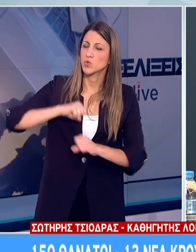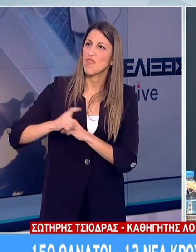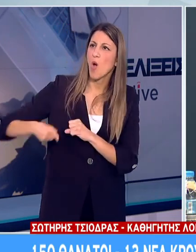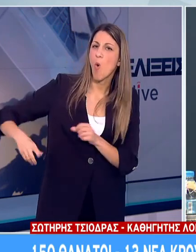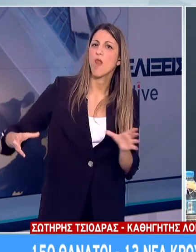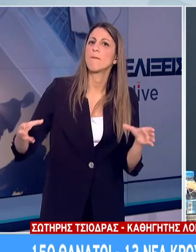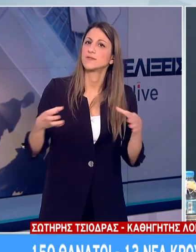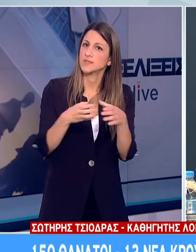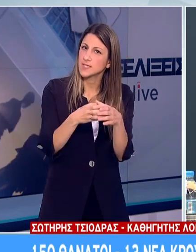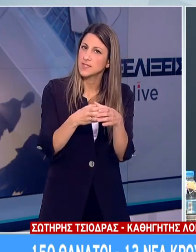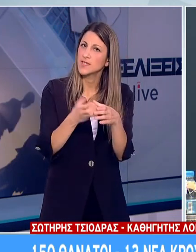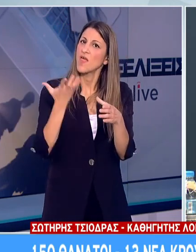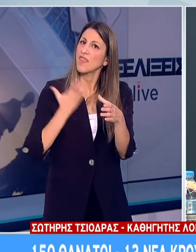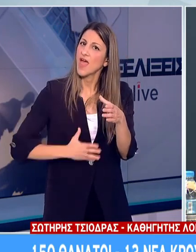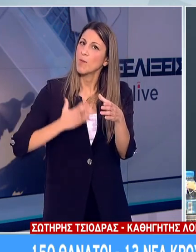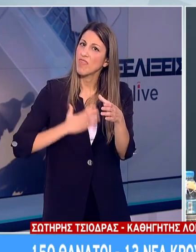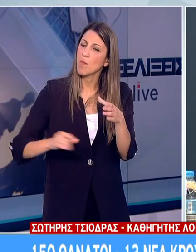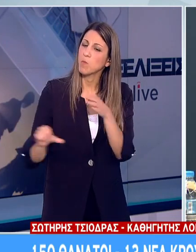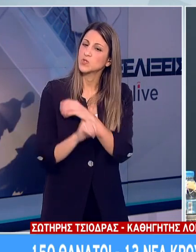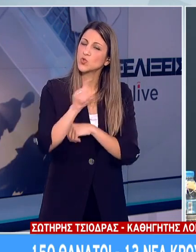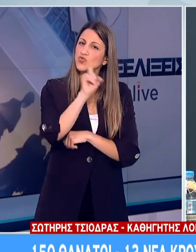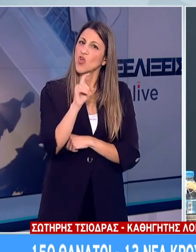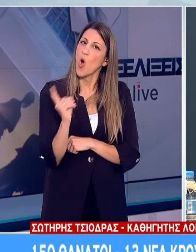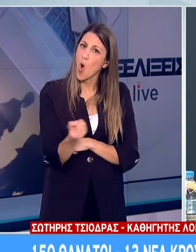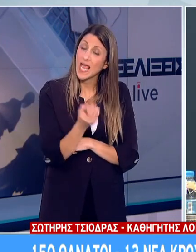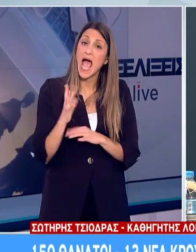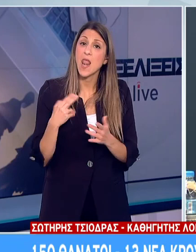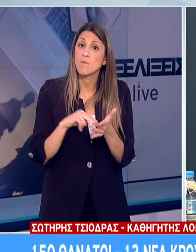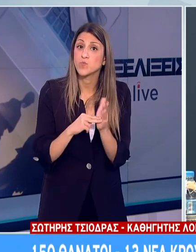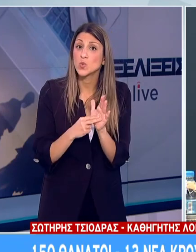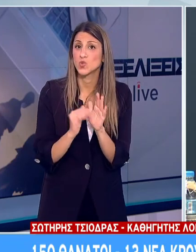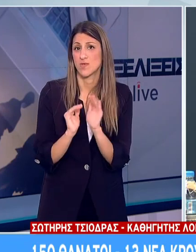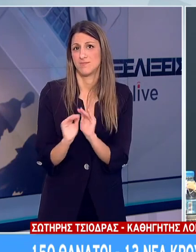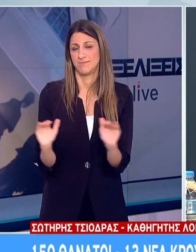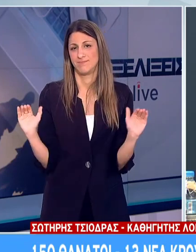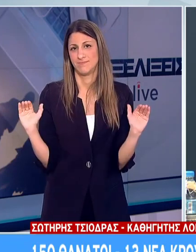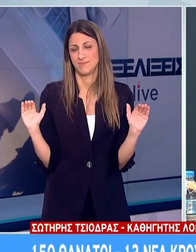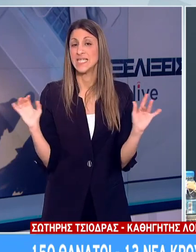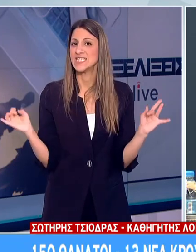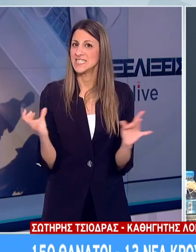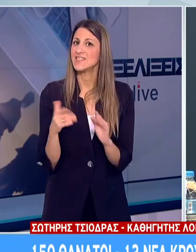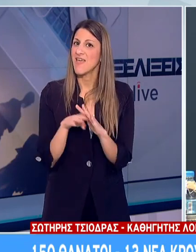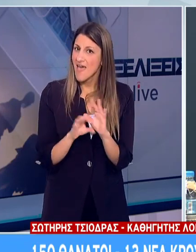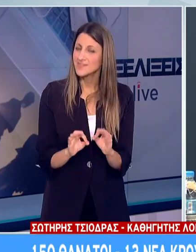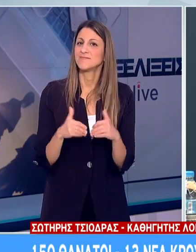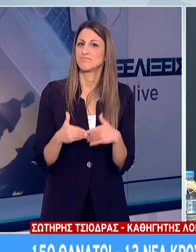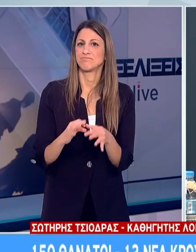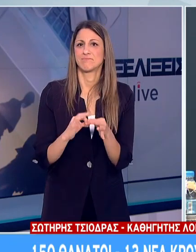όλοι μαζί του ανοίγματος κοινωνίας προσέχουμε τη συμπεριφορά μας και αν συνεχίσουμε έτσι θα πάμε καλά